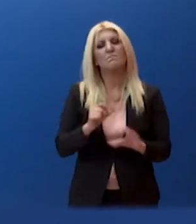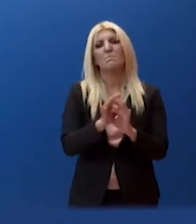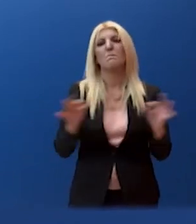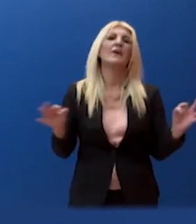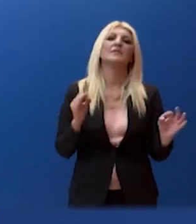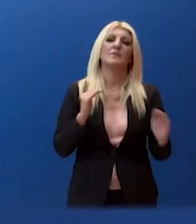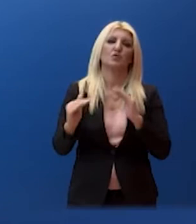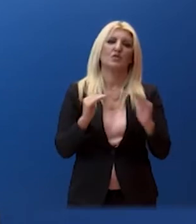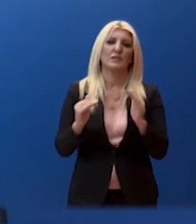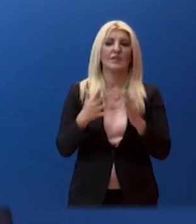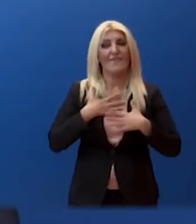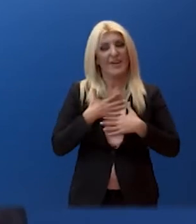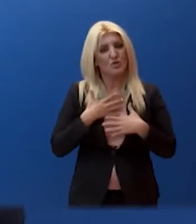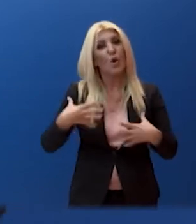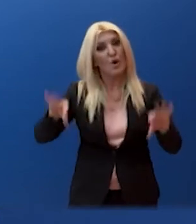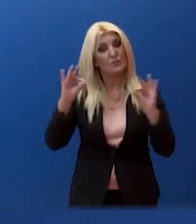και παρακαλώ για τις ερωτήσεις σας.